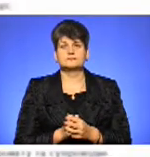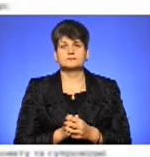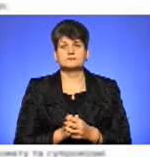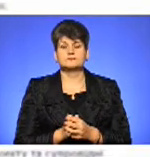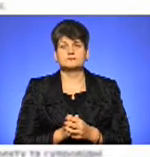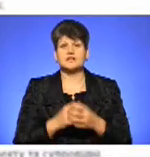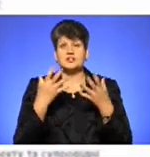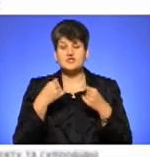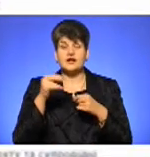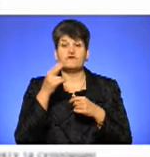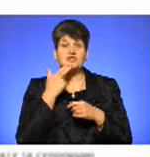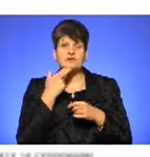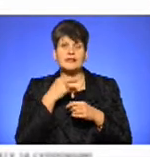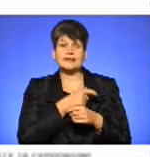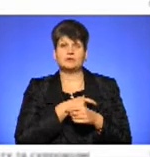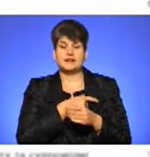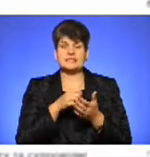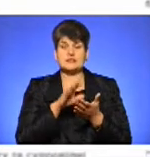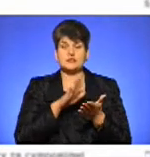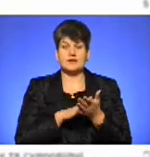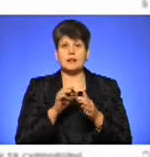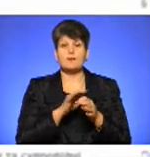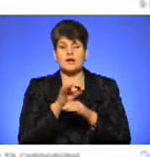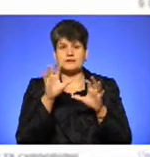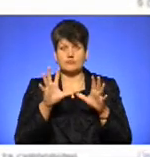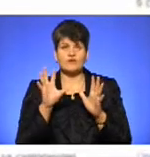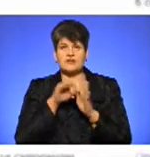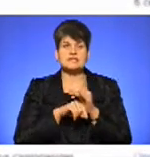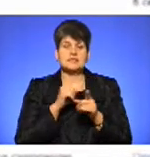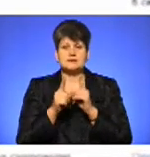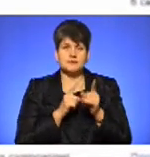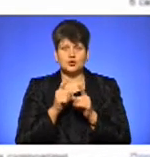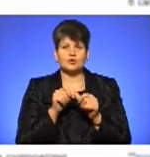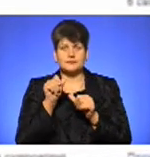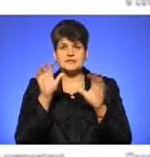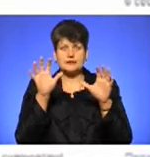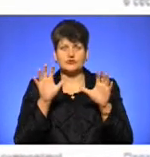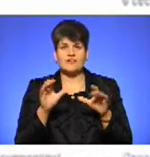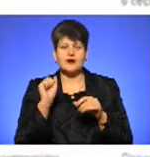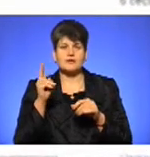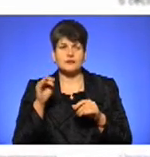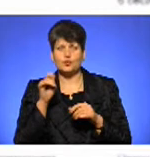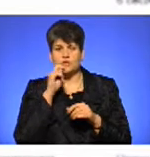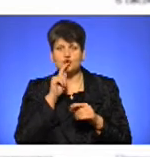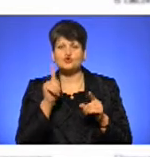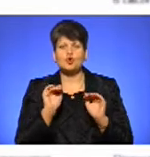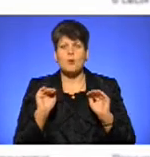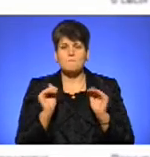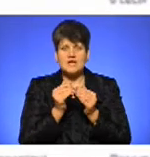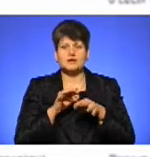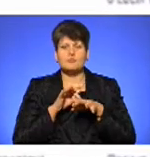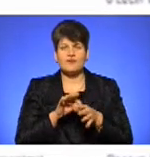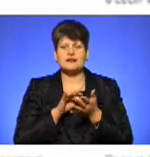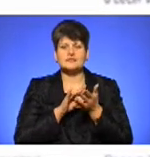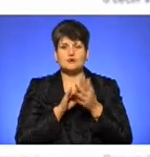Ще в червні депутати зареєстрували проєкт закону про внесення змін до деяких законодавчих актів України щодо обмеження проведення